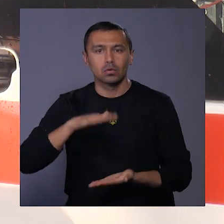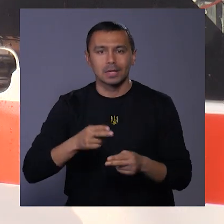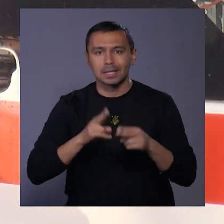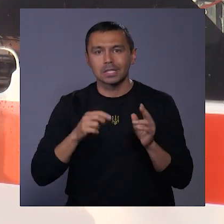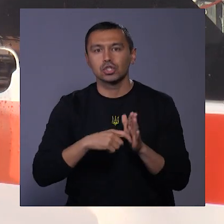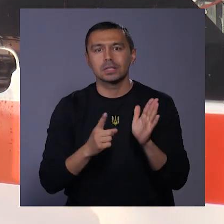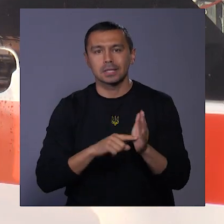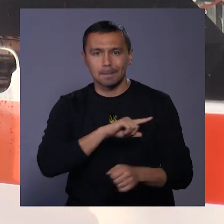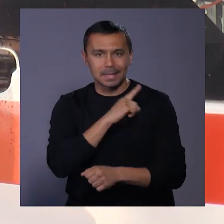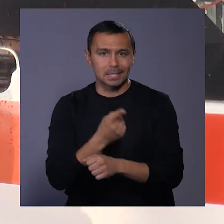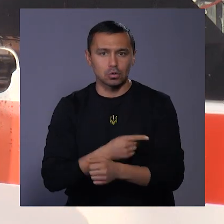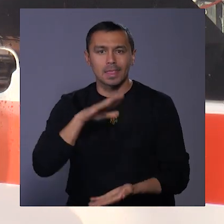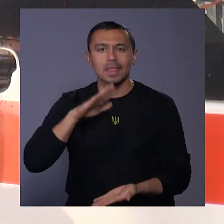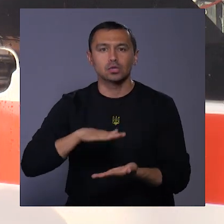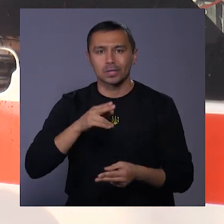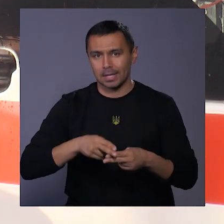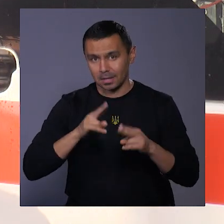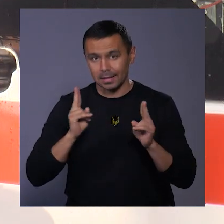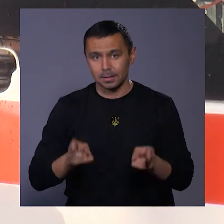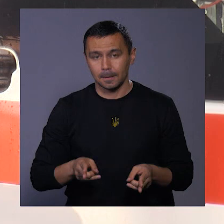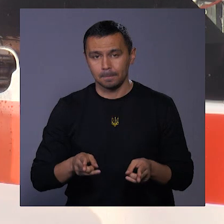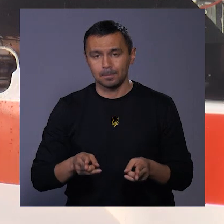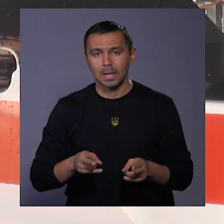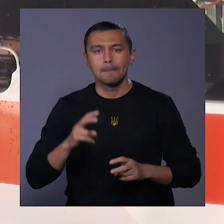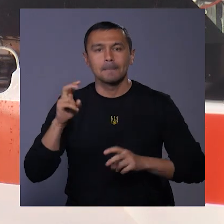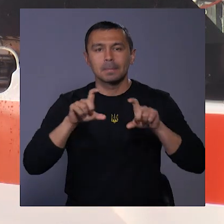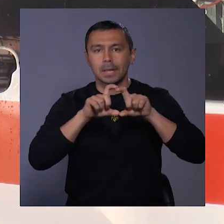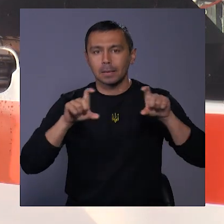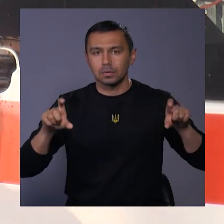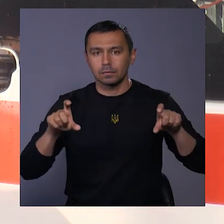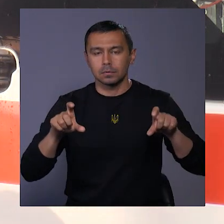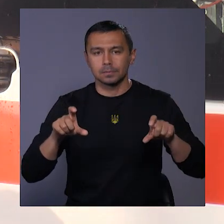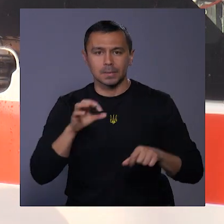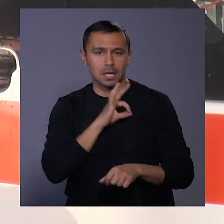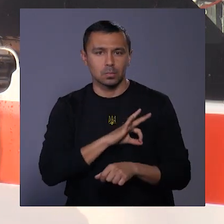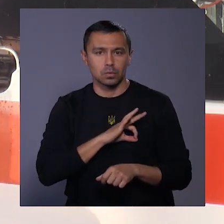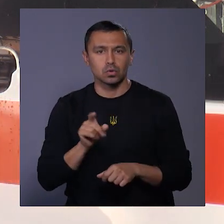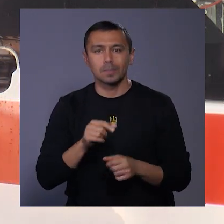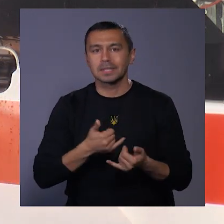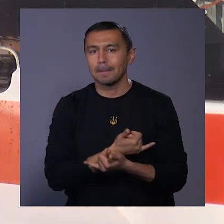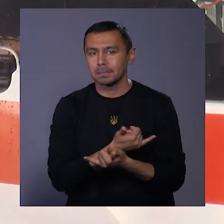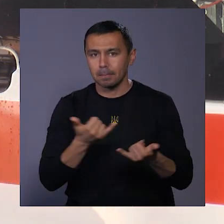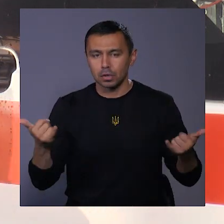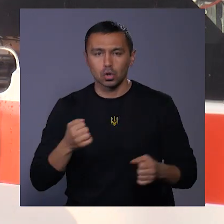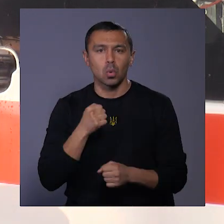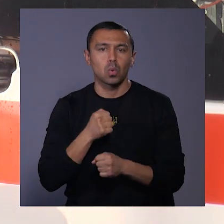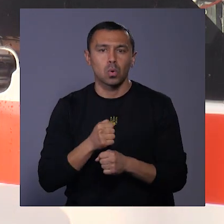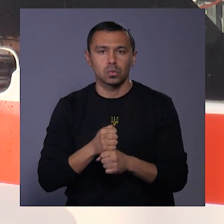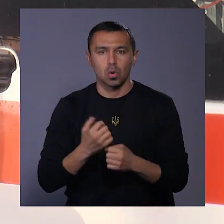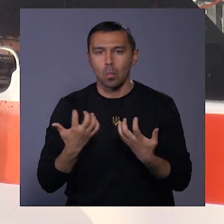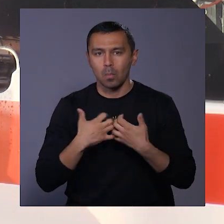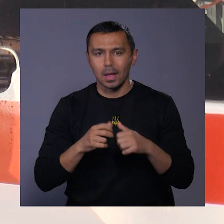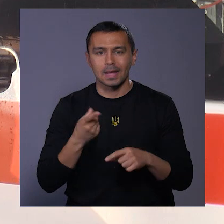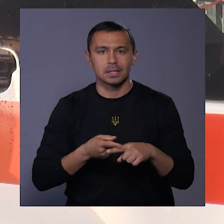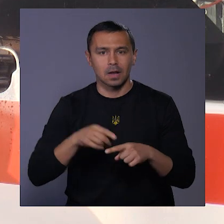16 підсилючих насосних станцій. Підприємство експлуатує для того, щоб забезпечити роботу обладнання